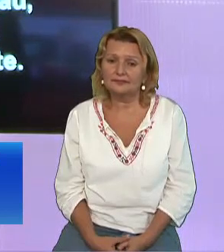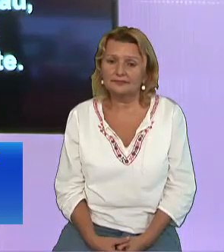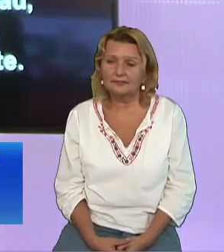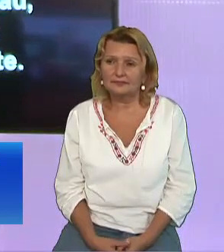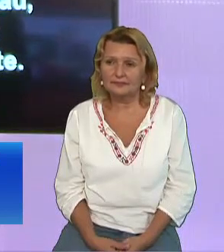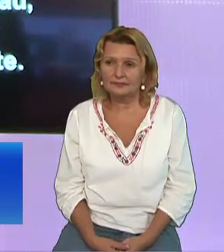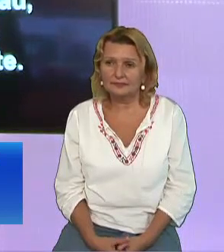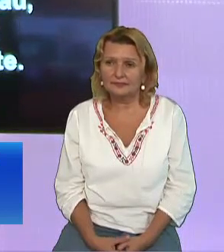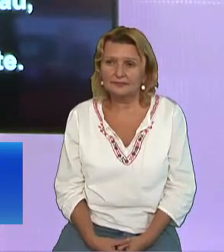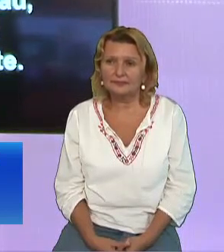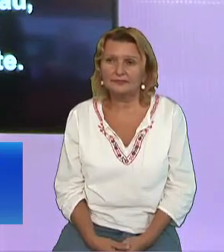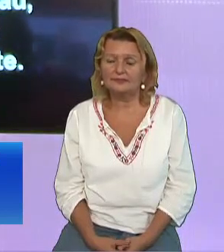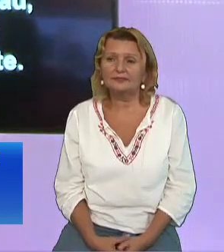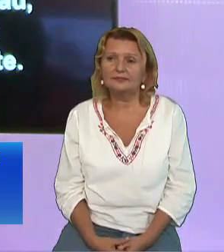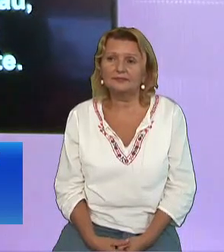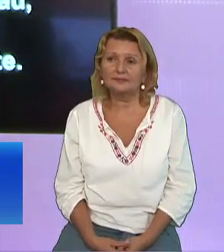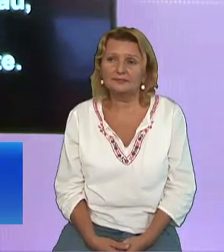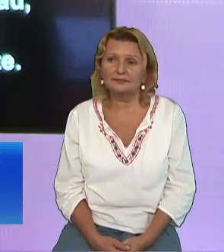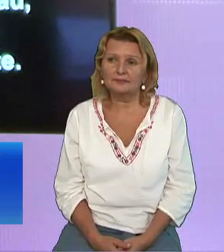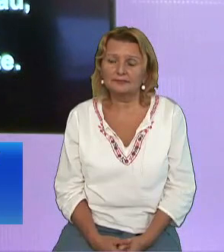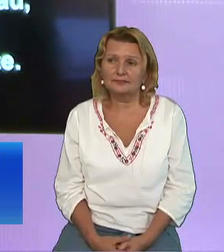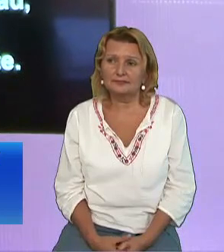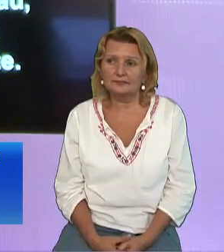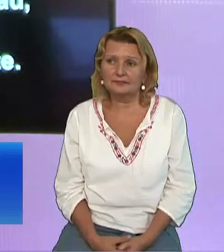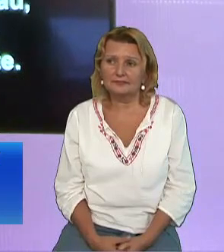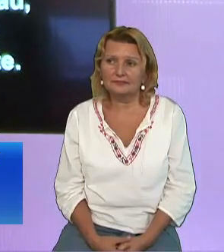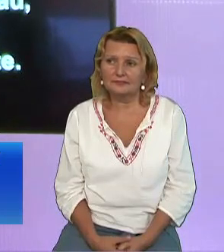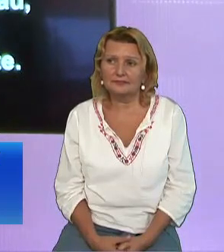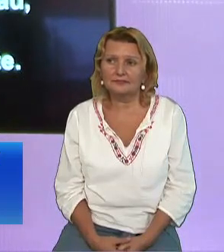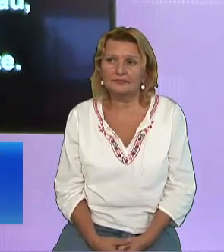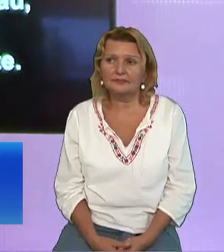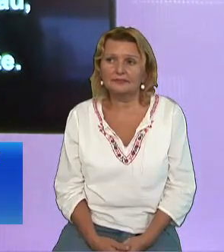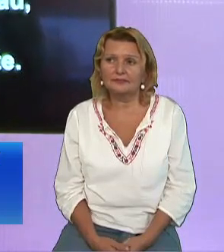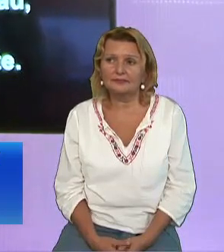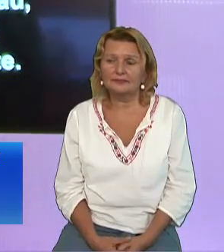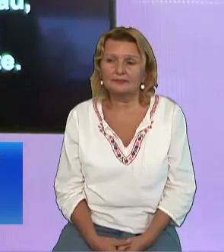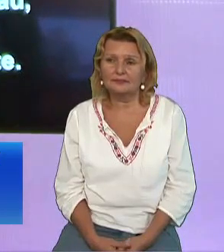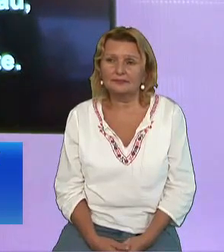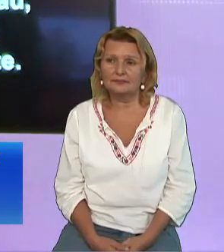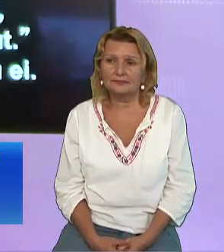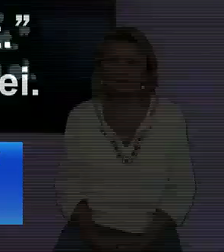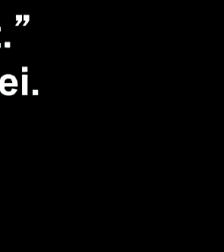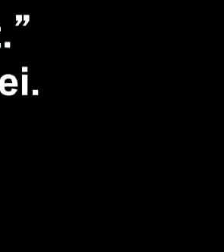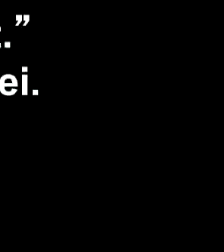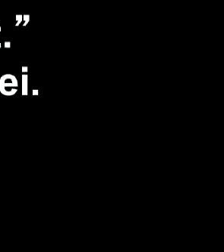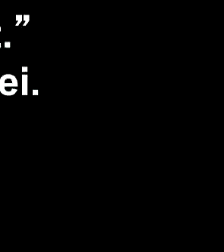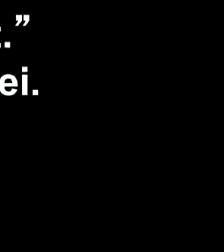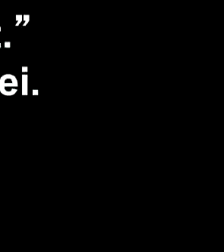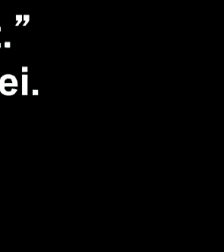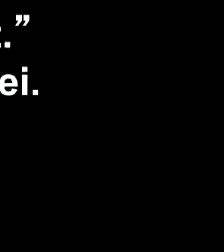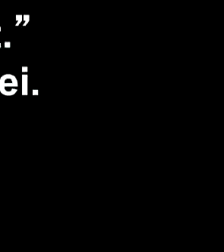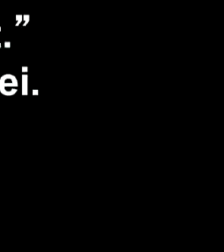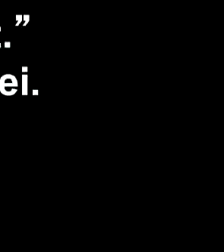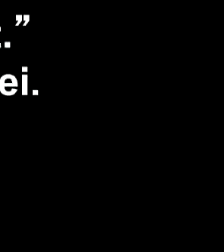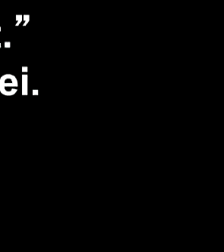De ce s-a făcut că vrea să meargă mai departe? Dar ei au stăruit de el și au zis Rămâi cu noi că ce este spre seară Și ziua